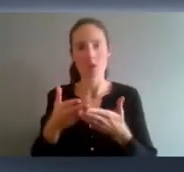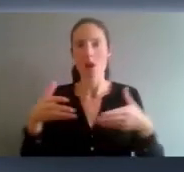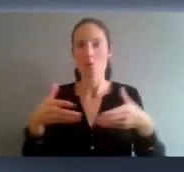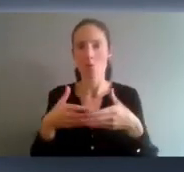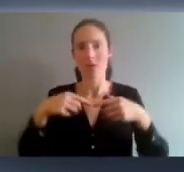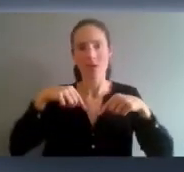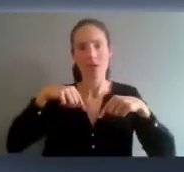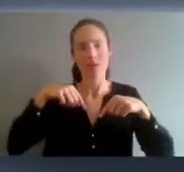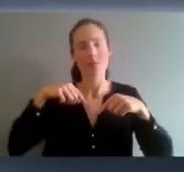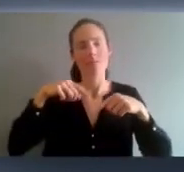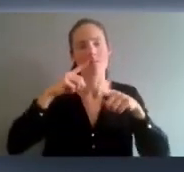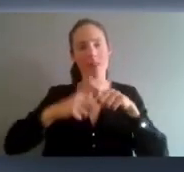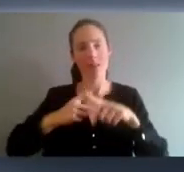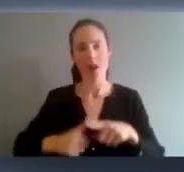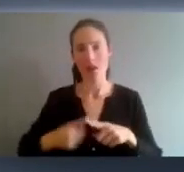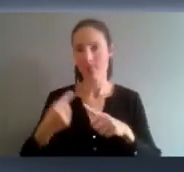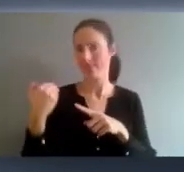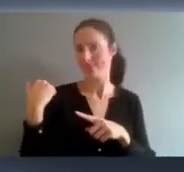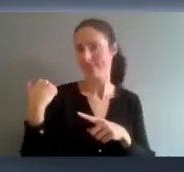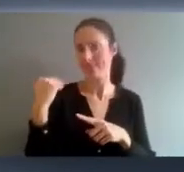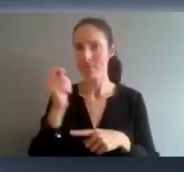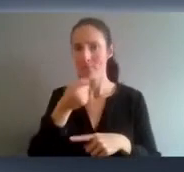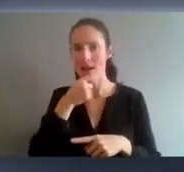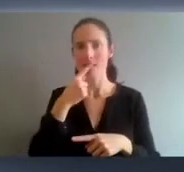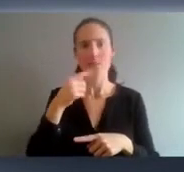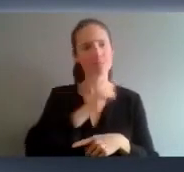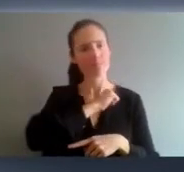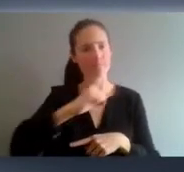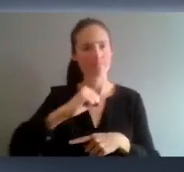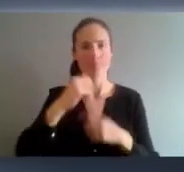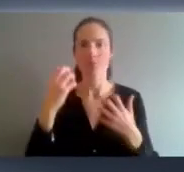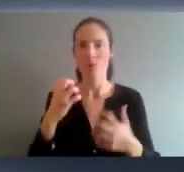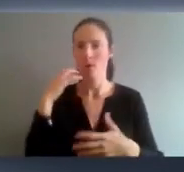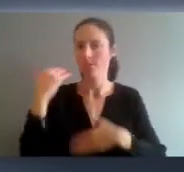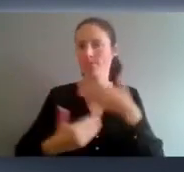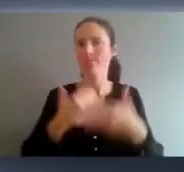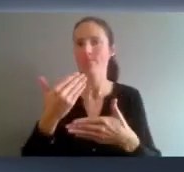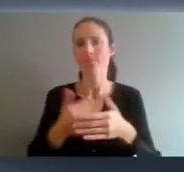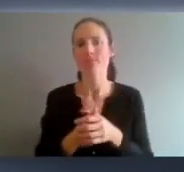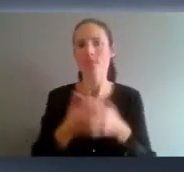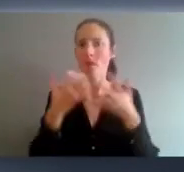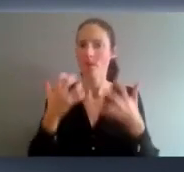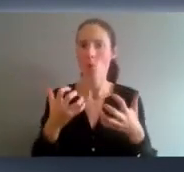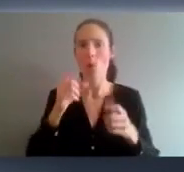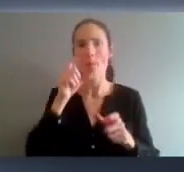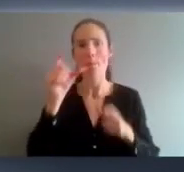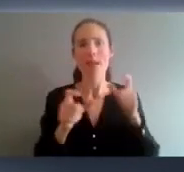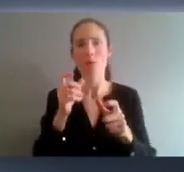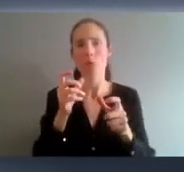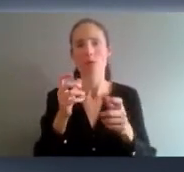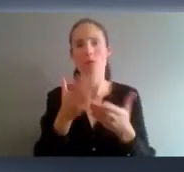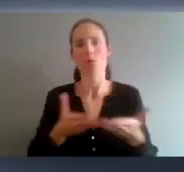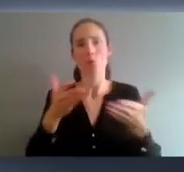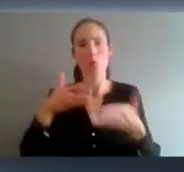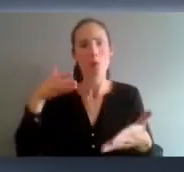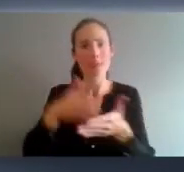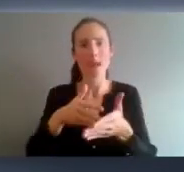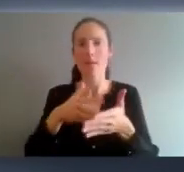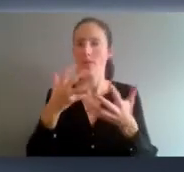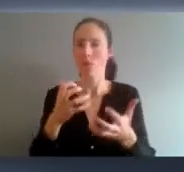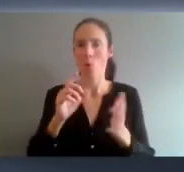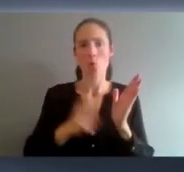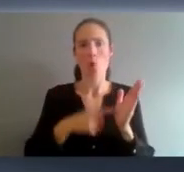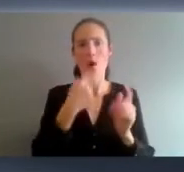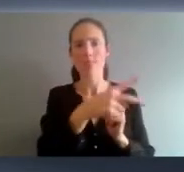dernier, a appuyé sur l'accélérateur et décidait de renforcer les droits des personnes en situation de handicap